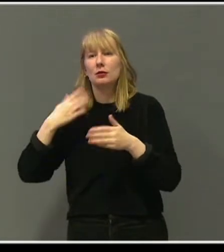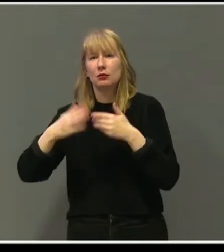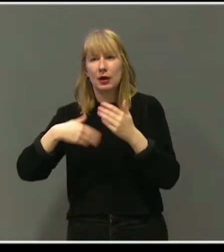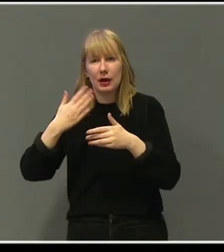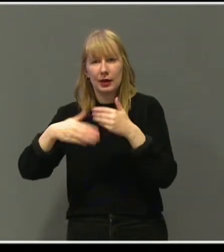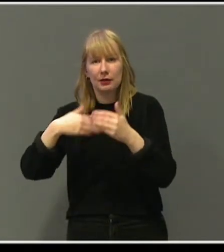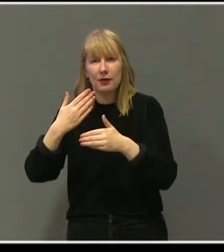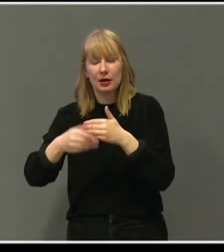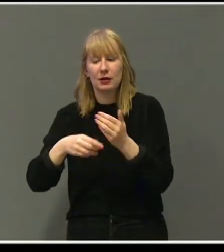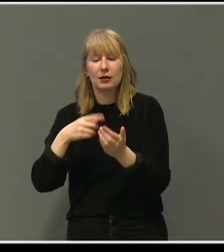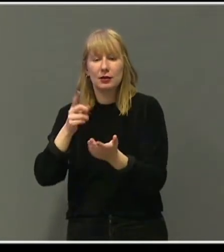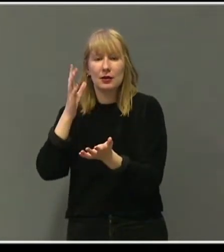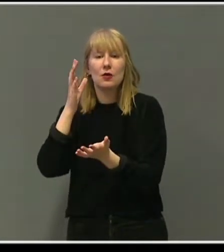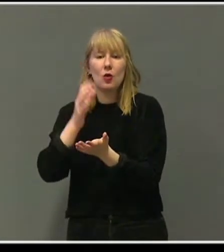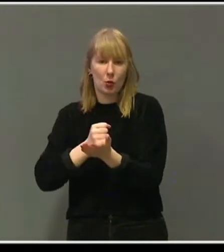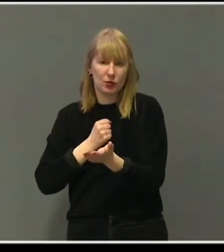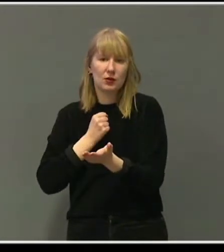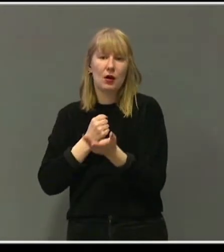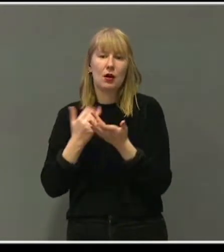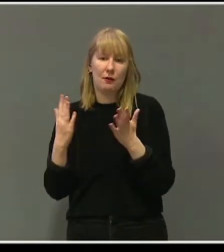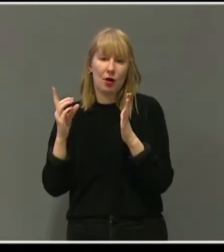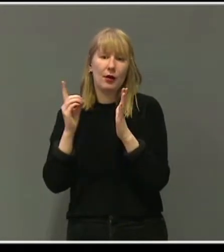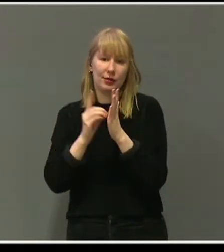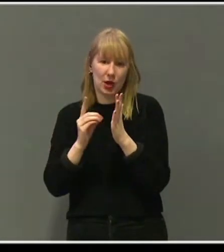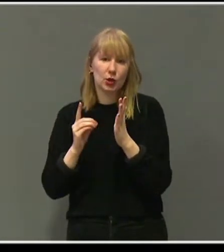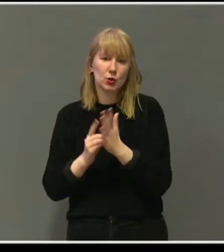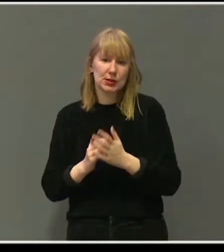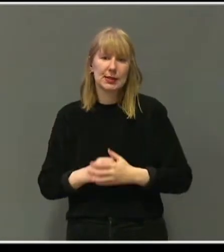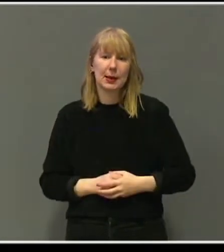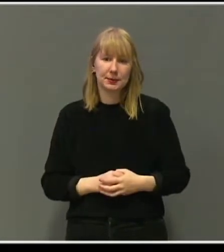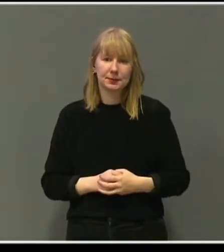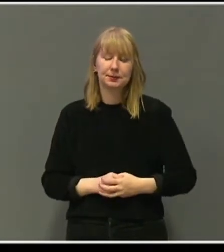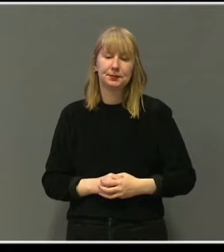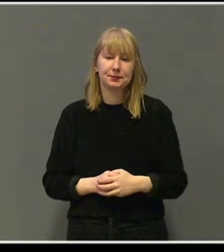før de fant det de lette etter.